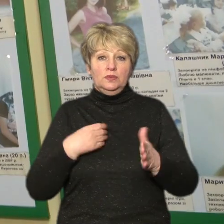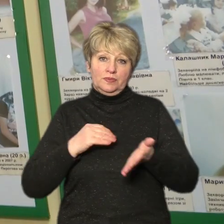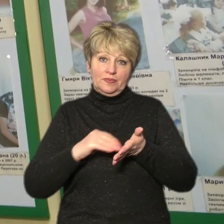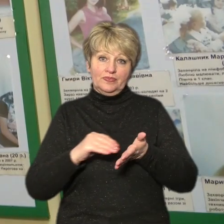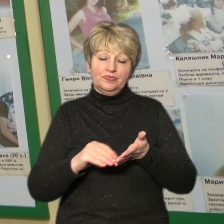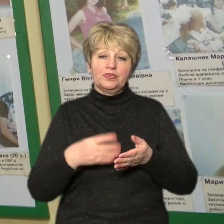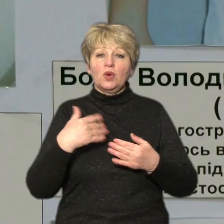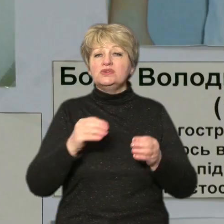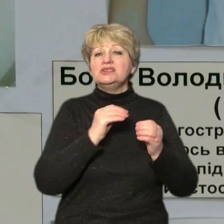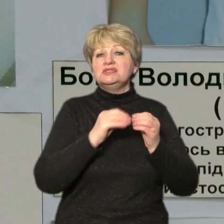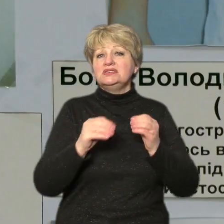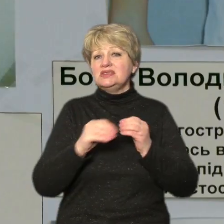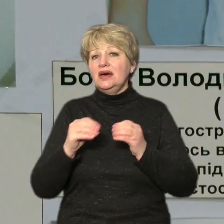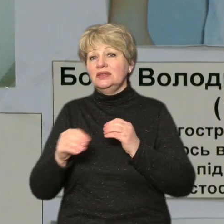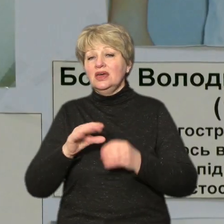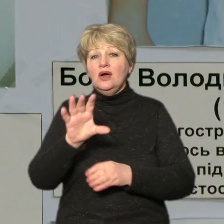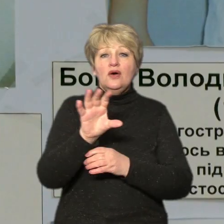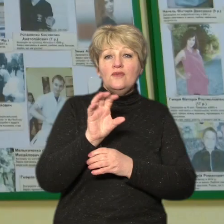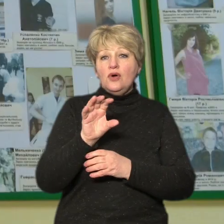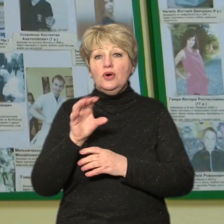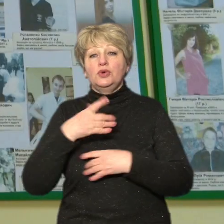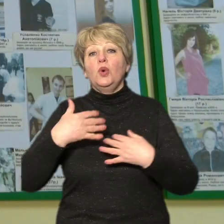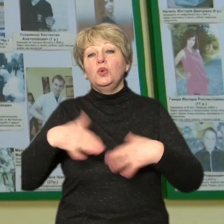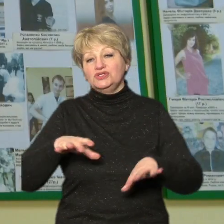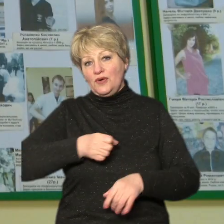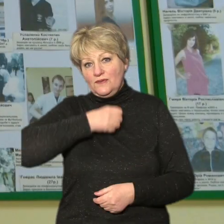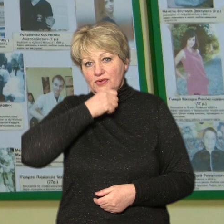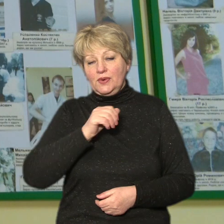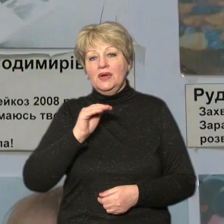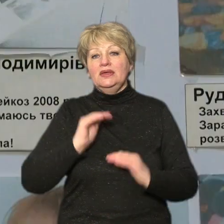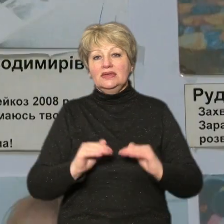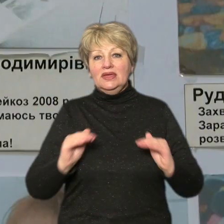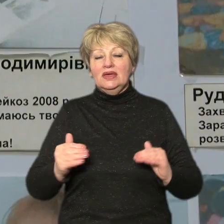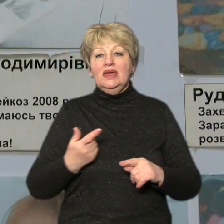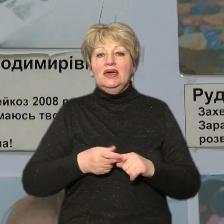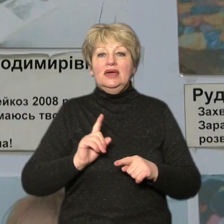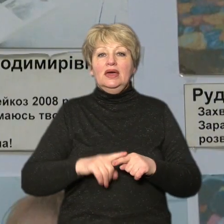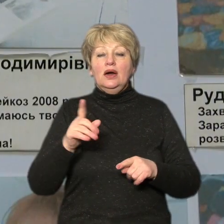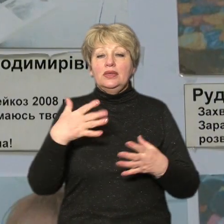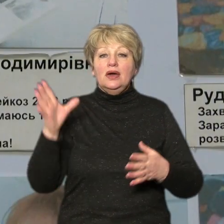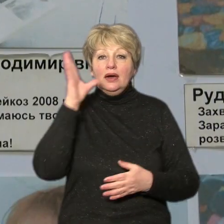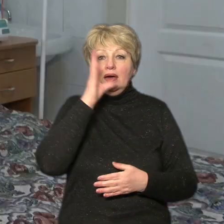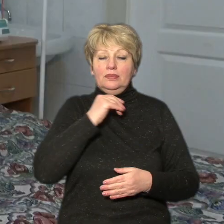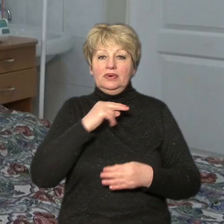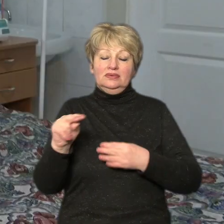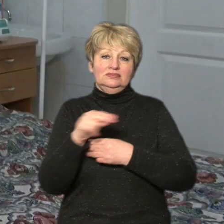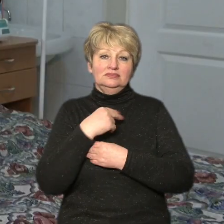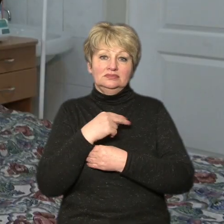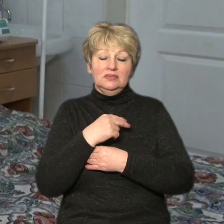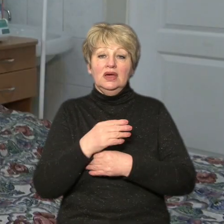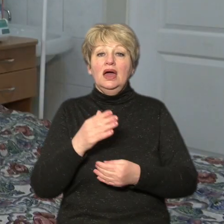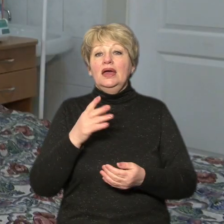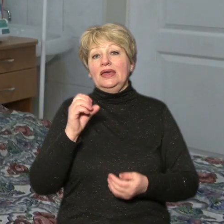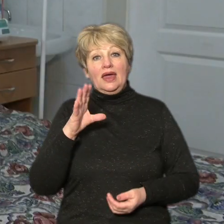фото вже дорослих дітей. Вони перемогли хворобу, написано на колажі у Центрі дитячої онкології та гематології. Єва